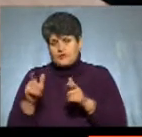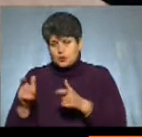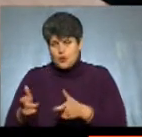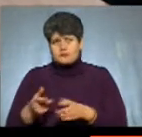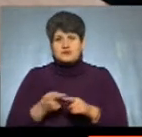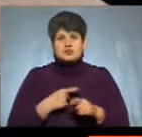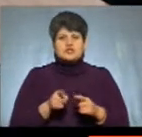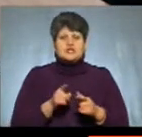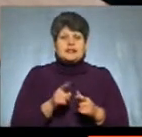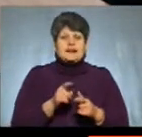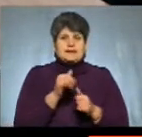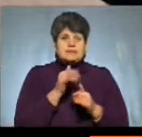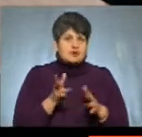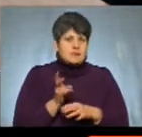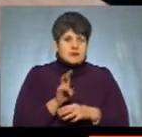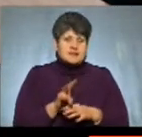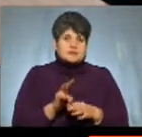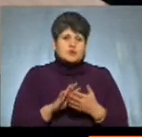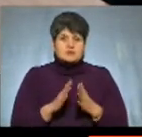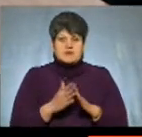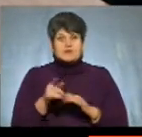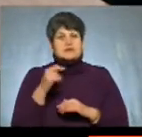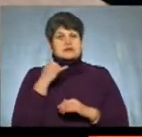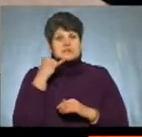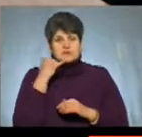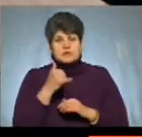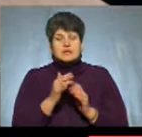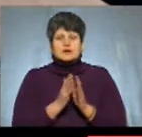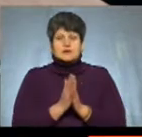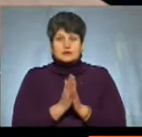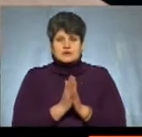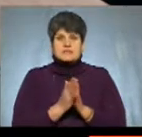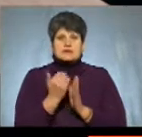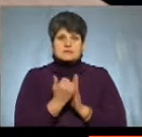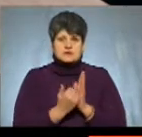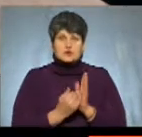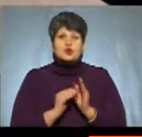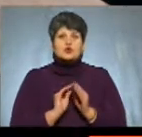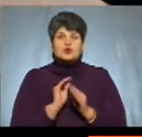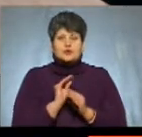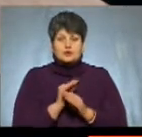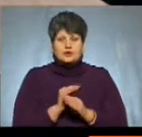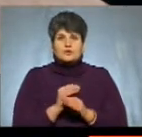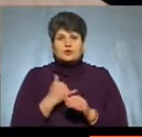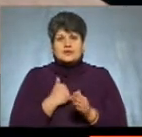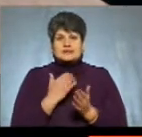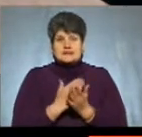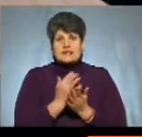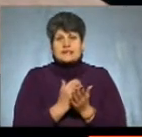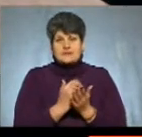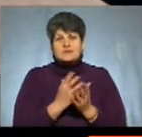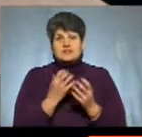прийти з певних обставин. Вони дзвонили, просили, і такі списки додаткові на сьогоднішній день у нас є. І вони ще